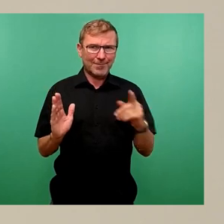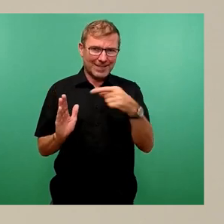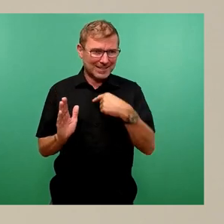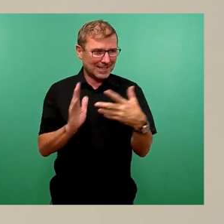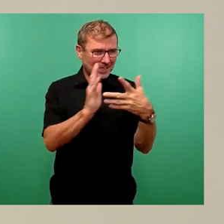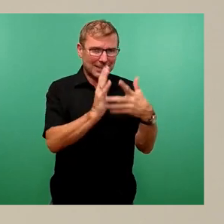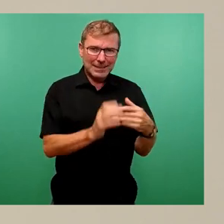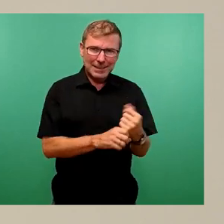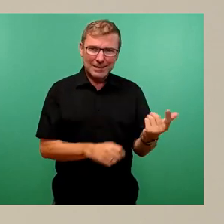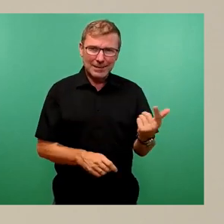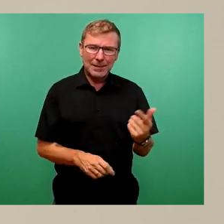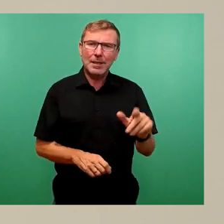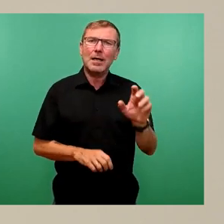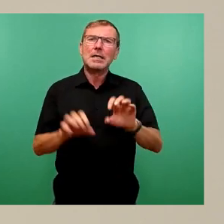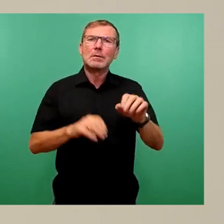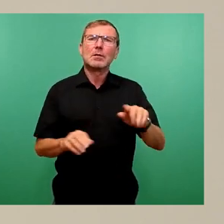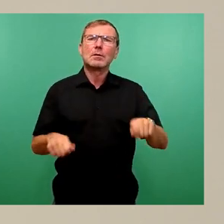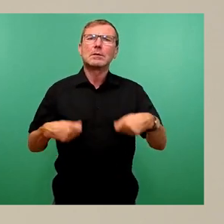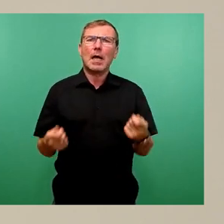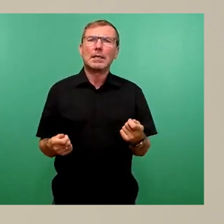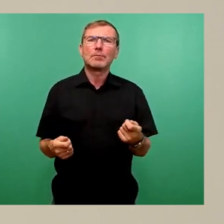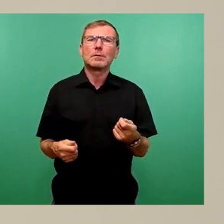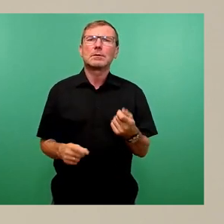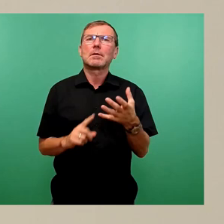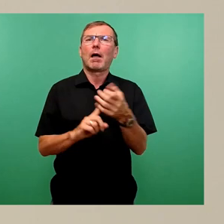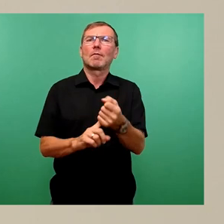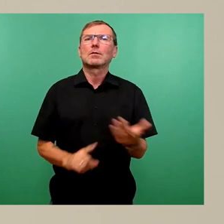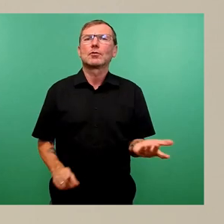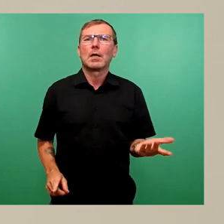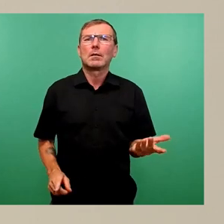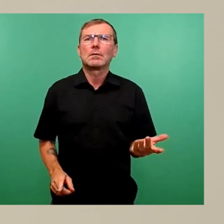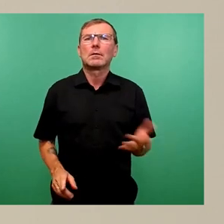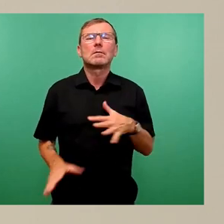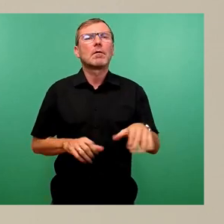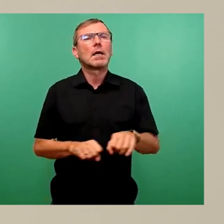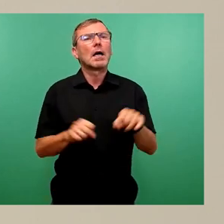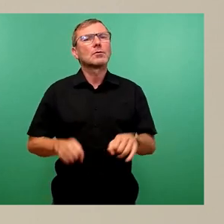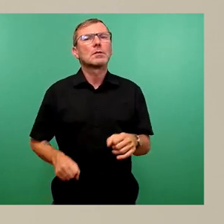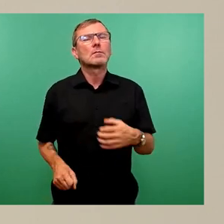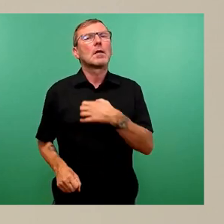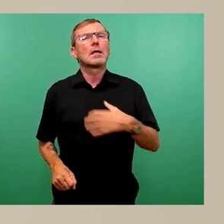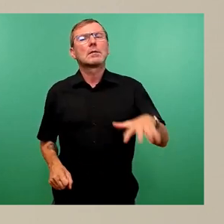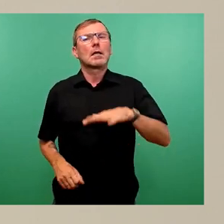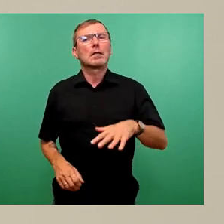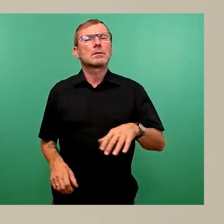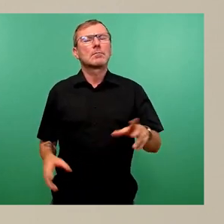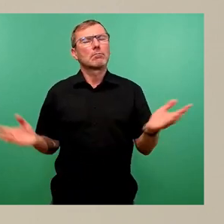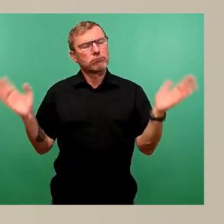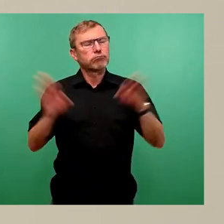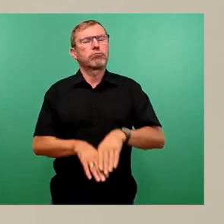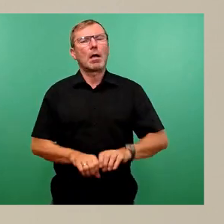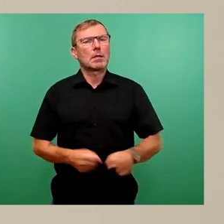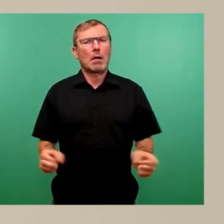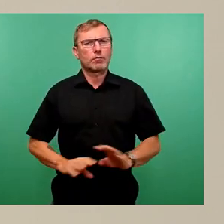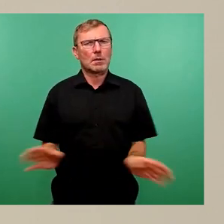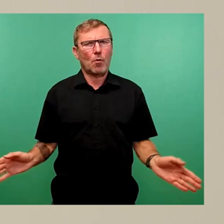ein Simulationsergebnis festgestellt, dass das ganze Verkehrssystem in Dresden zum Maligen gekommen ist. Ich weise mal darauf